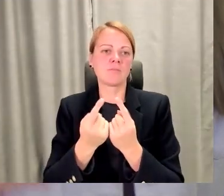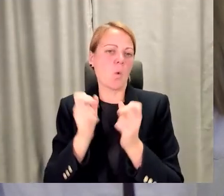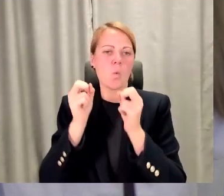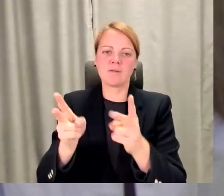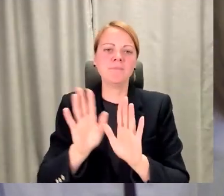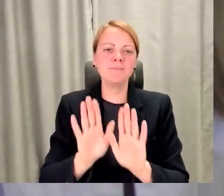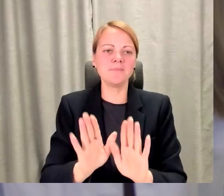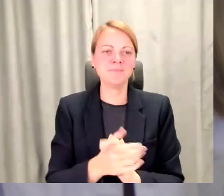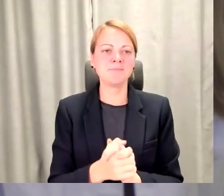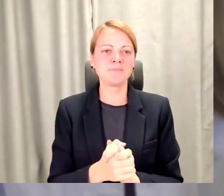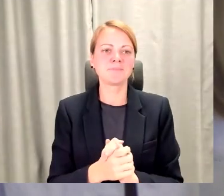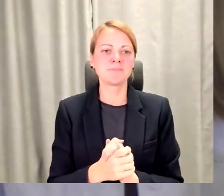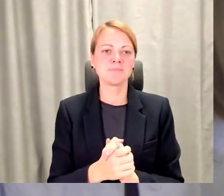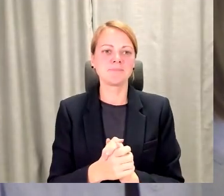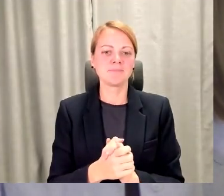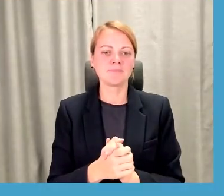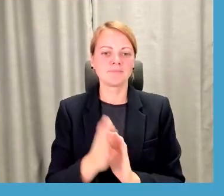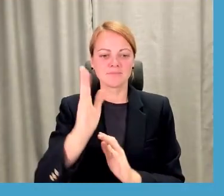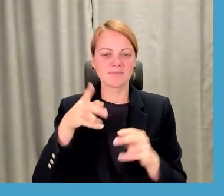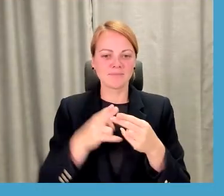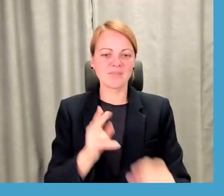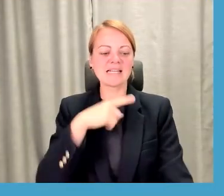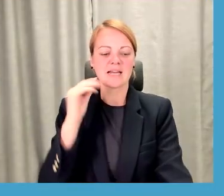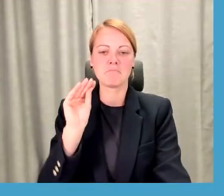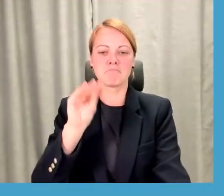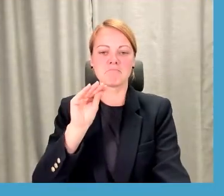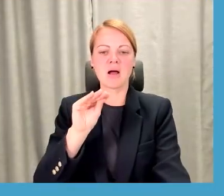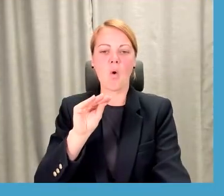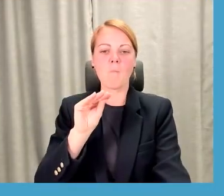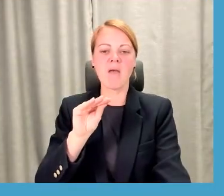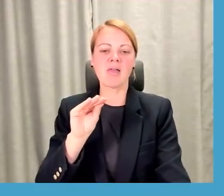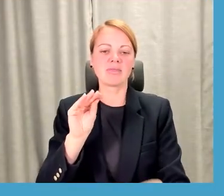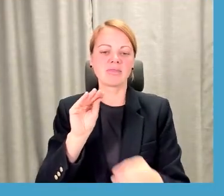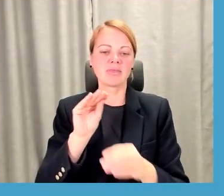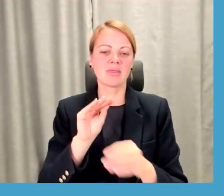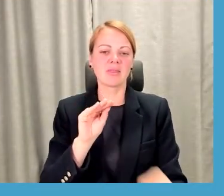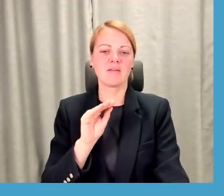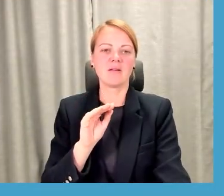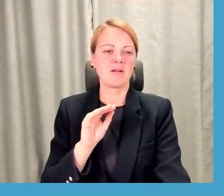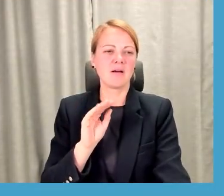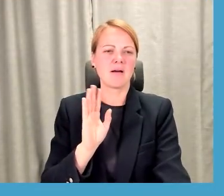Jā, labprāt, pakomentēšu arī šo, jo... Paldies, Gunākatpies, jā.